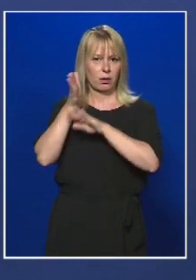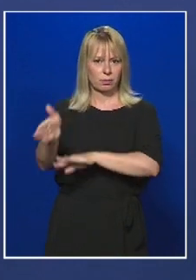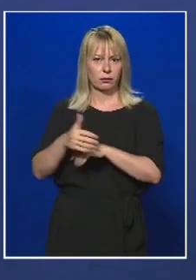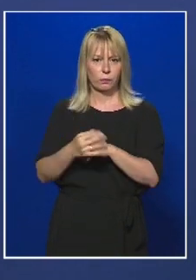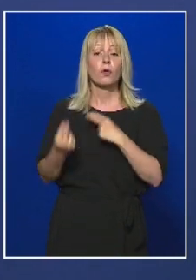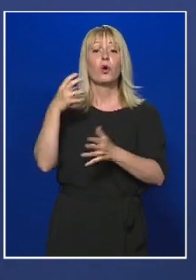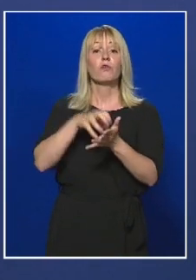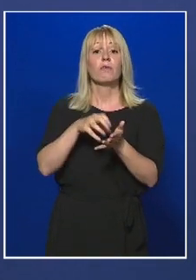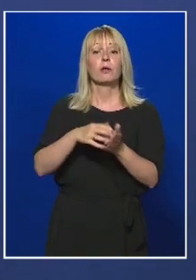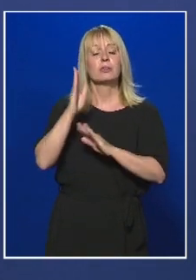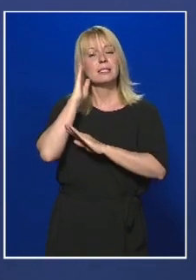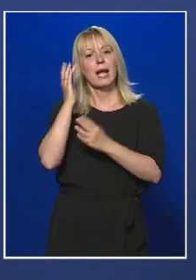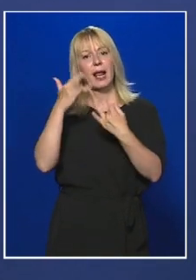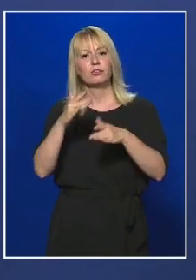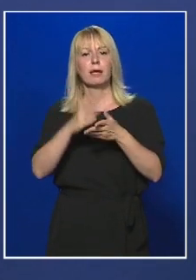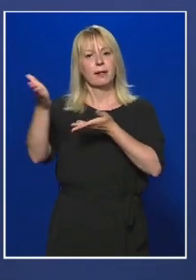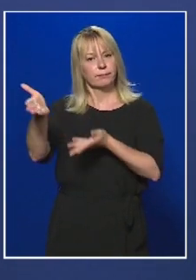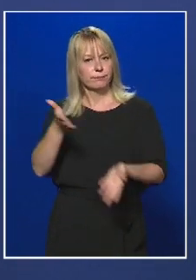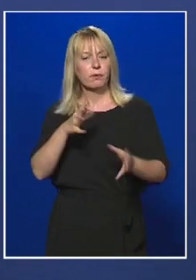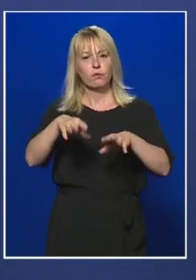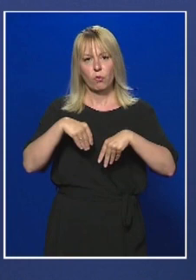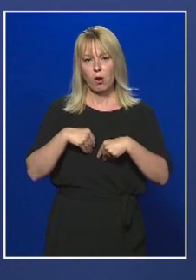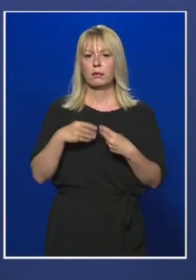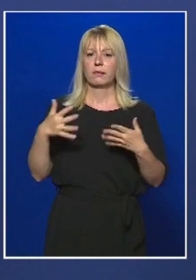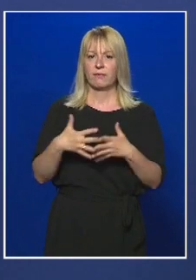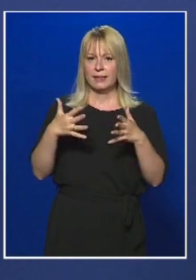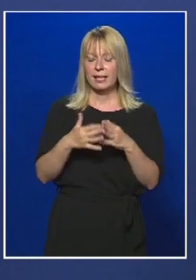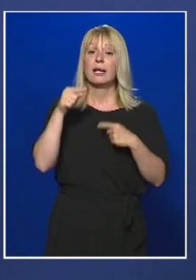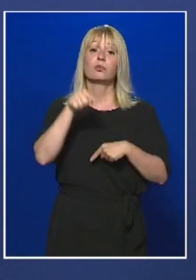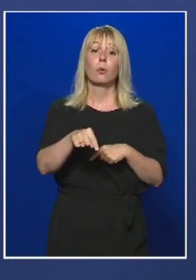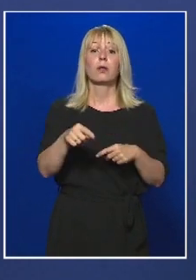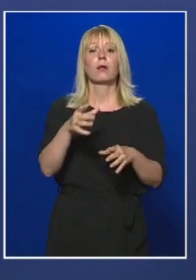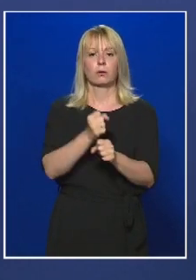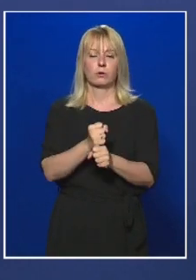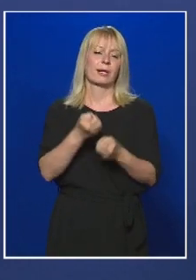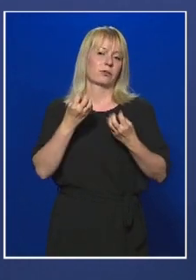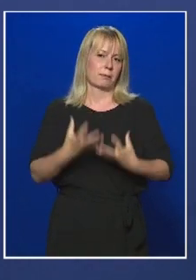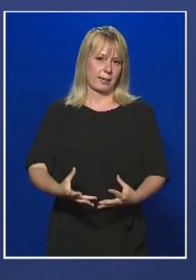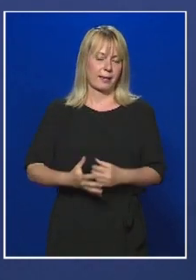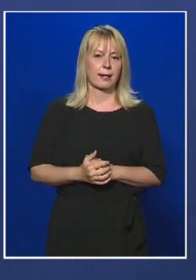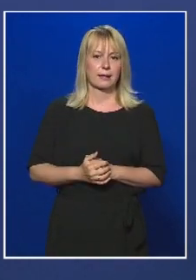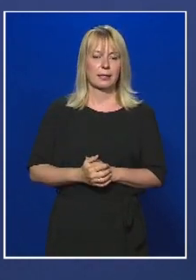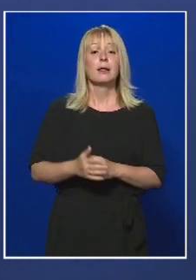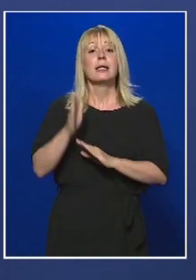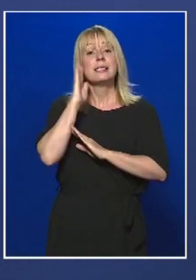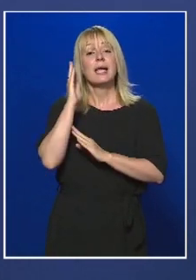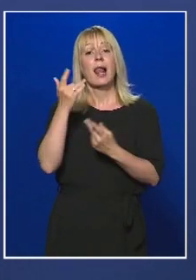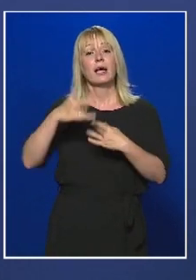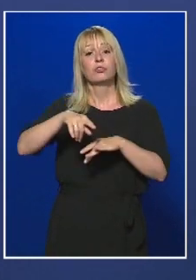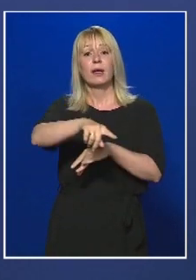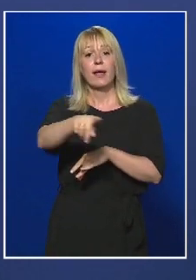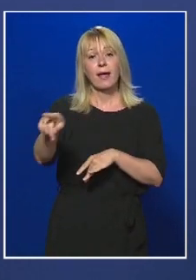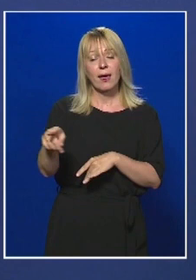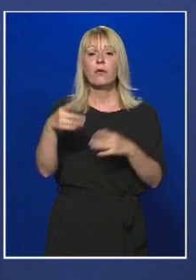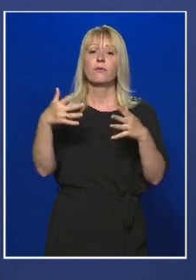A fővárosi szálláshelyek fogadhatnak vendéget és a vendégek számára az ott tartózkodás megengedett. A szálláshelyen üzemeltetett